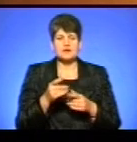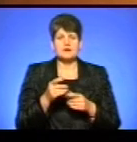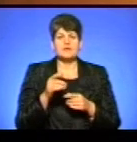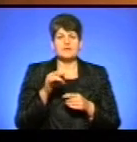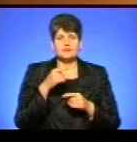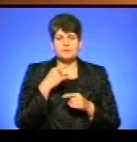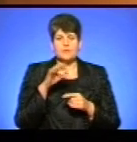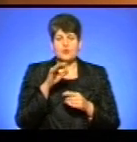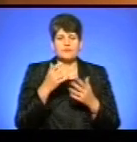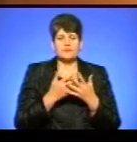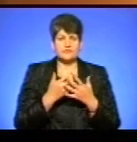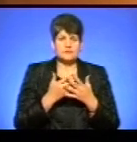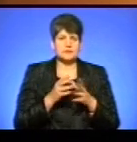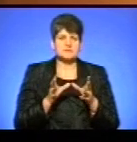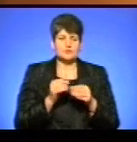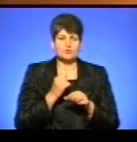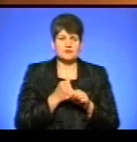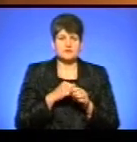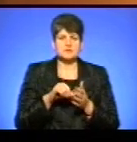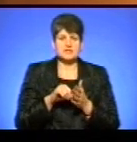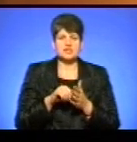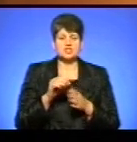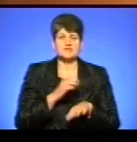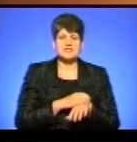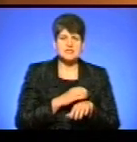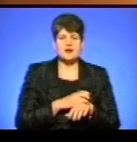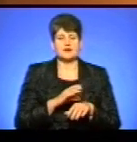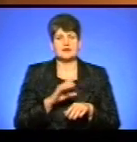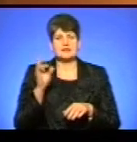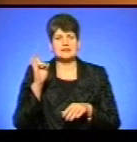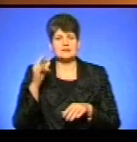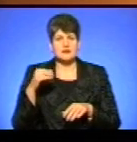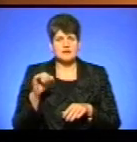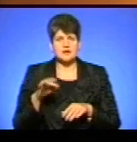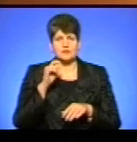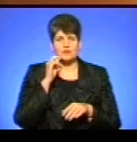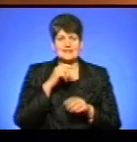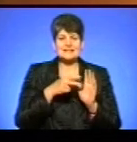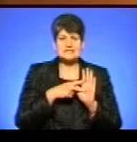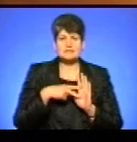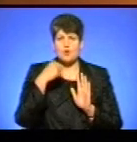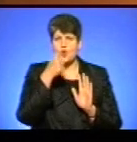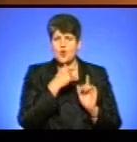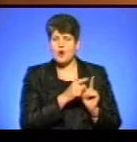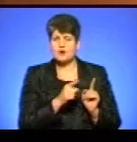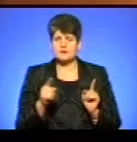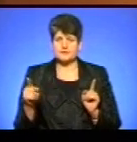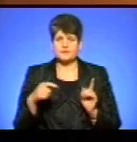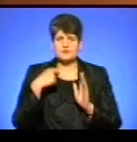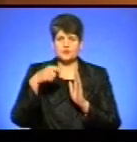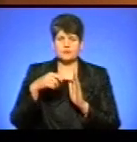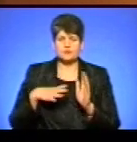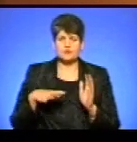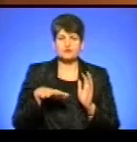Лодигіна, над фільмом спільно працювали представники Швейцарії, Нідерландів та України сім років. Зйомки проходили в зоні